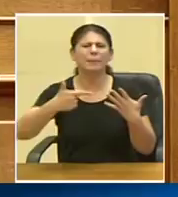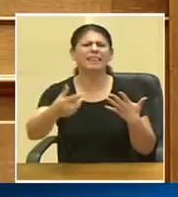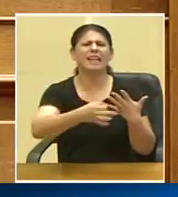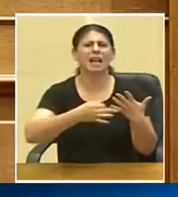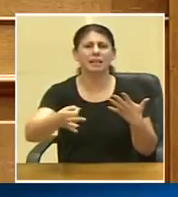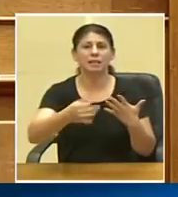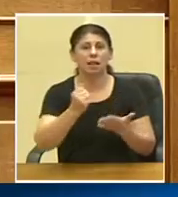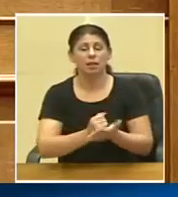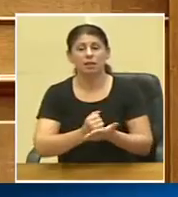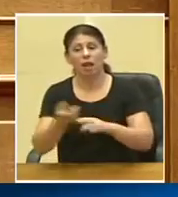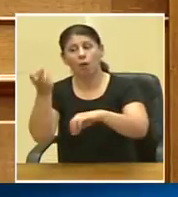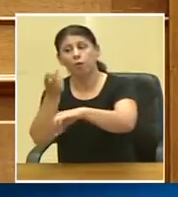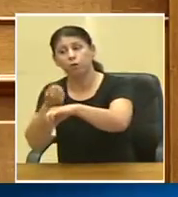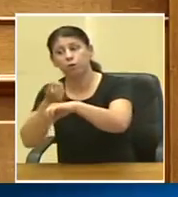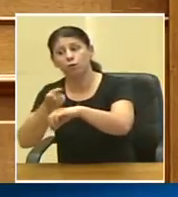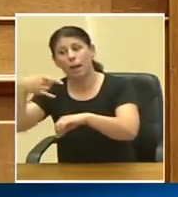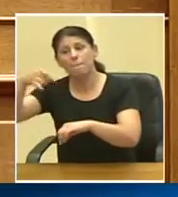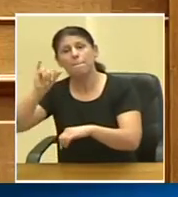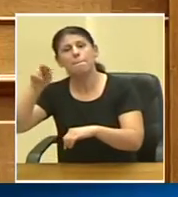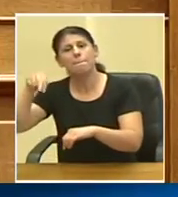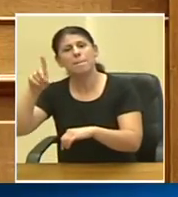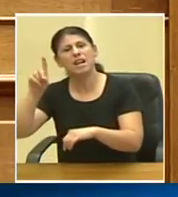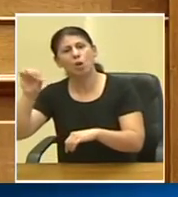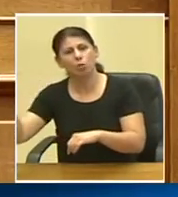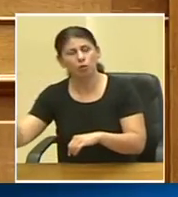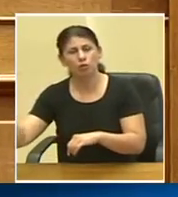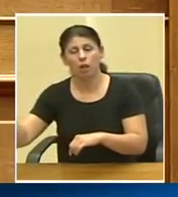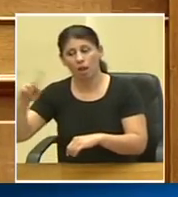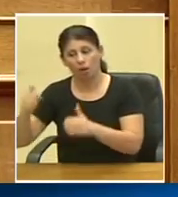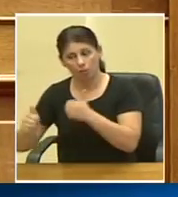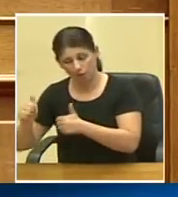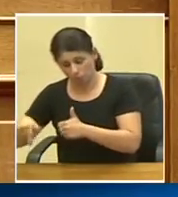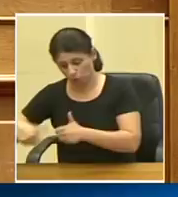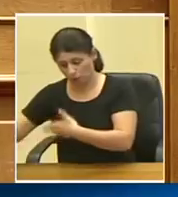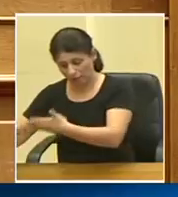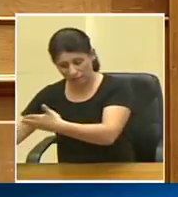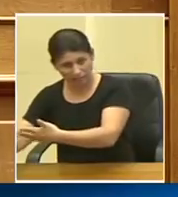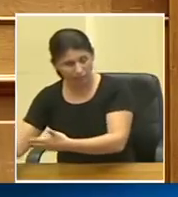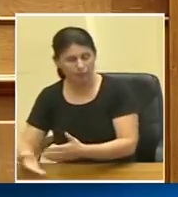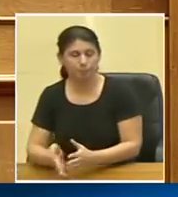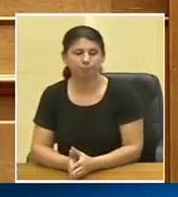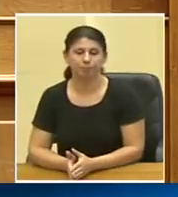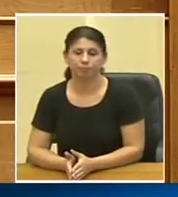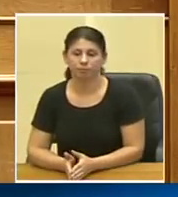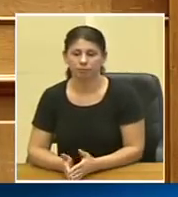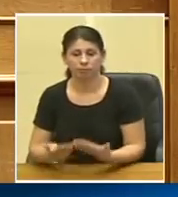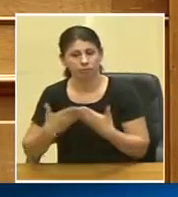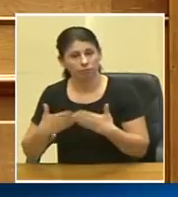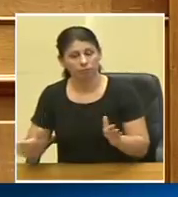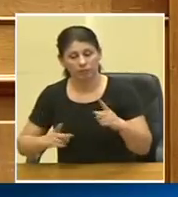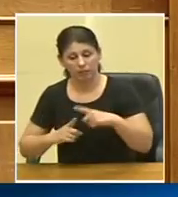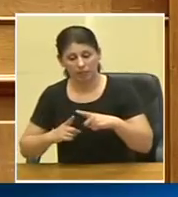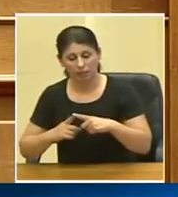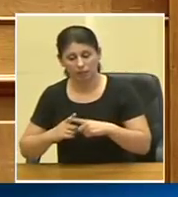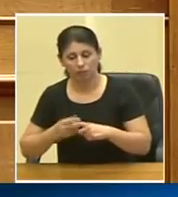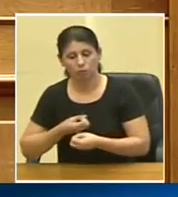στον ορεινό όγκο της Πίνδου, σε συνδυασμό με τον άλλο διαγωνισμό, που είναι σε εξέλιξη, και ανοίχτηκαν οι τεχνικές προσφορές